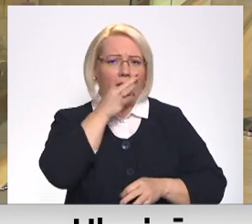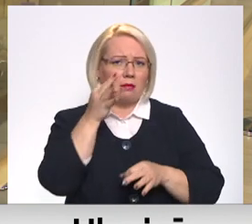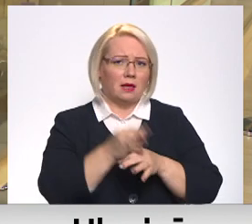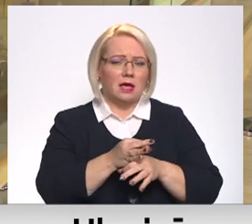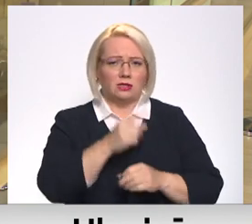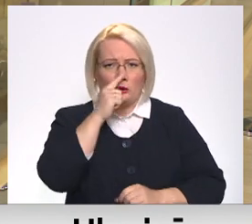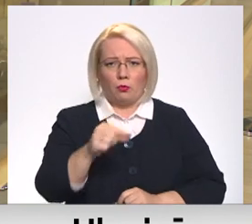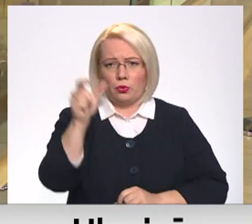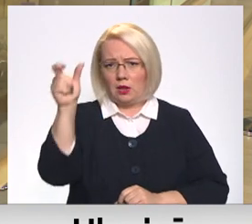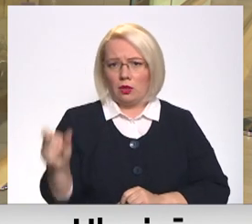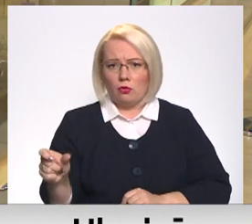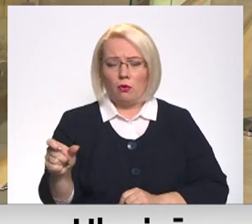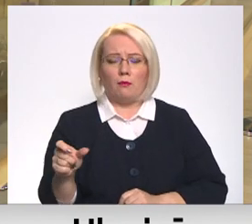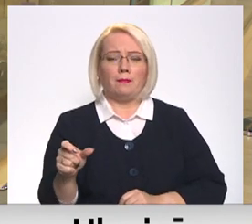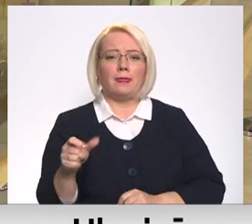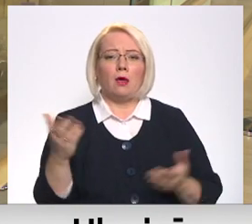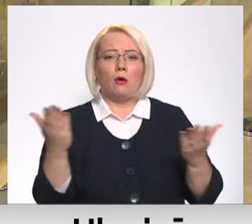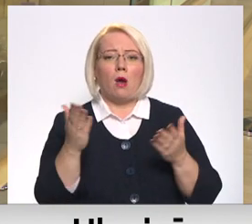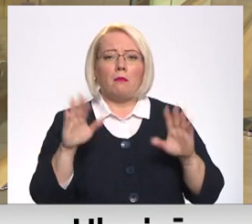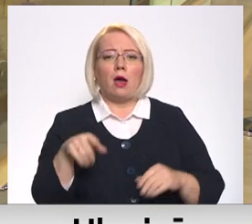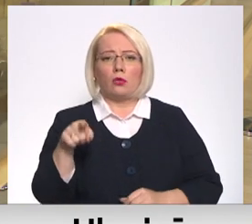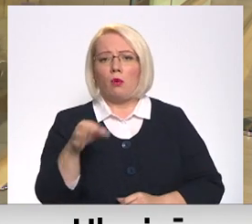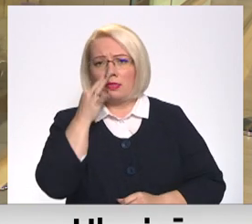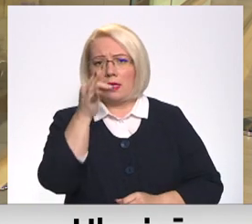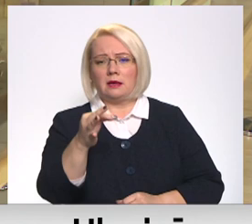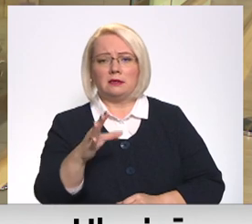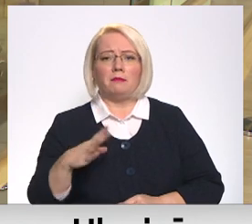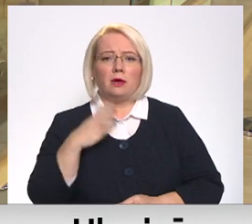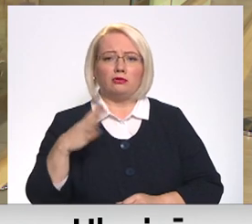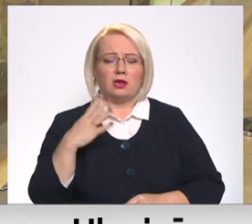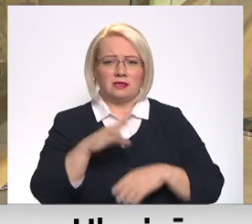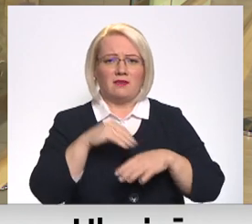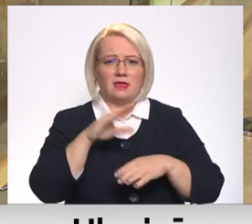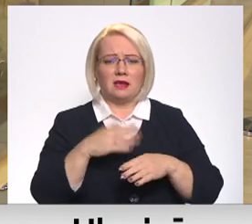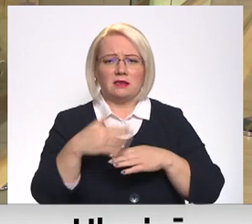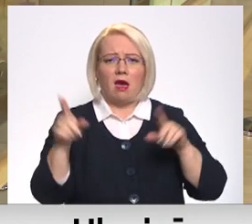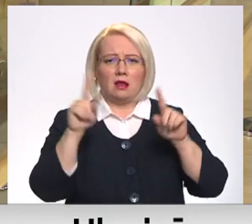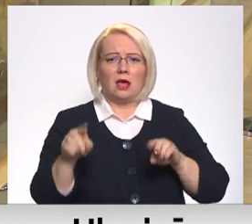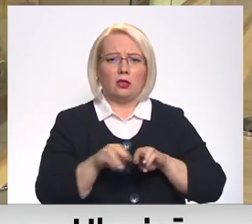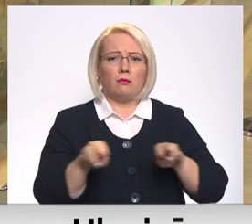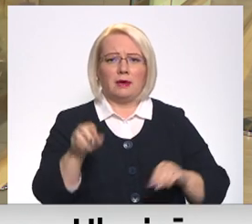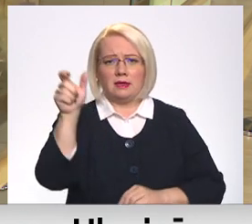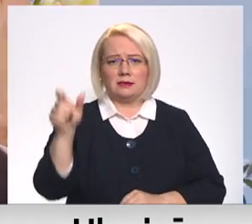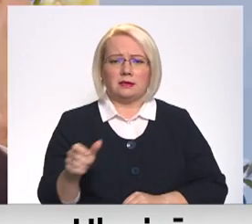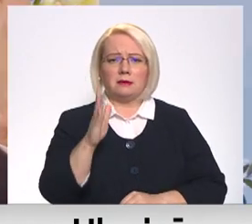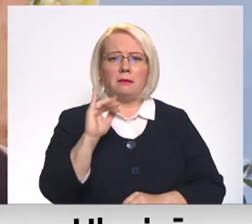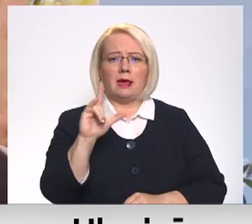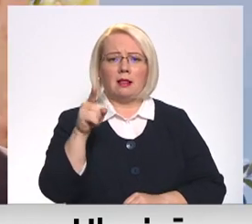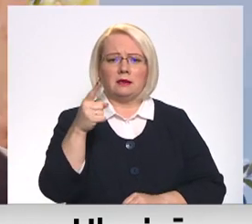Vladimiru Putinu. Lūk, ko par to sacīja bijušais Zviedrijas ārlietu ministrs Karls Bildts.